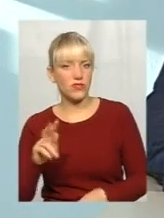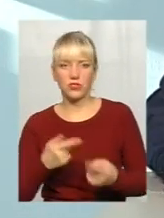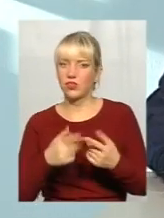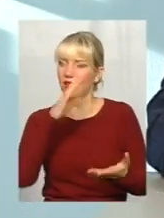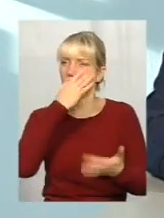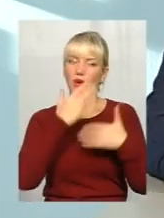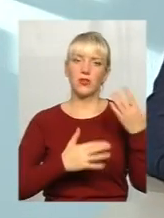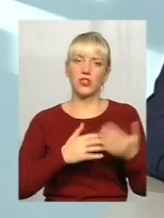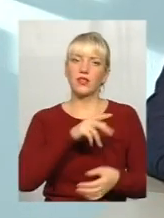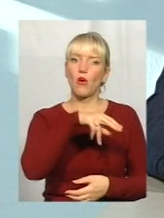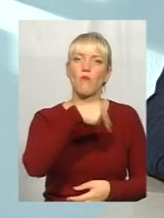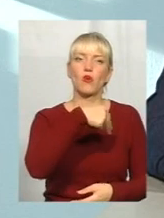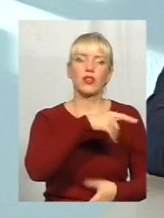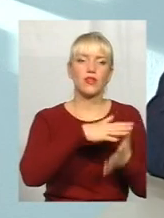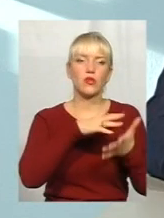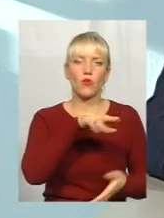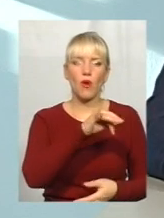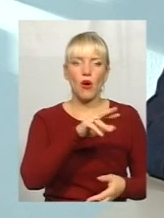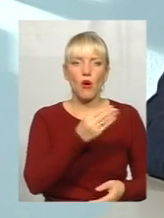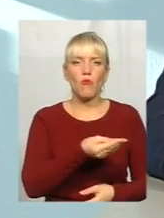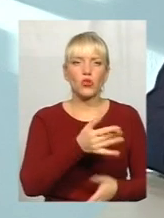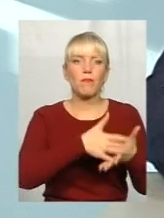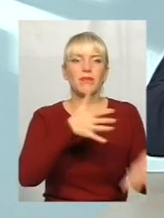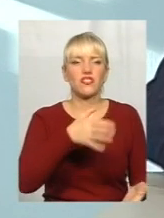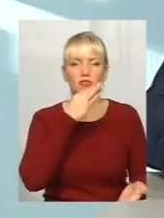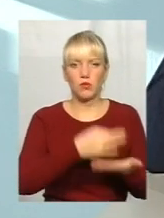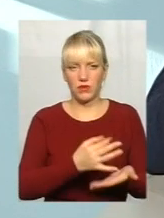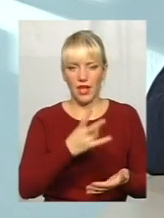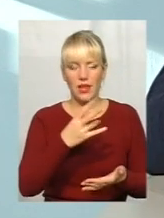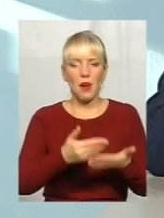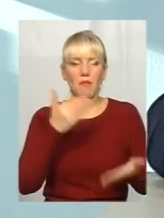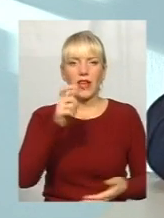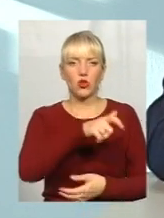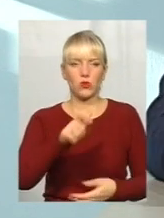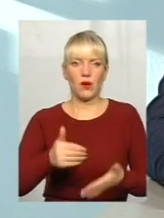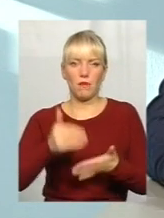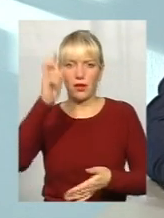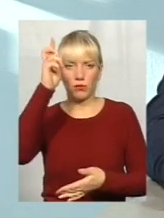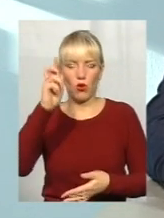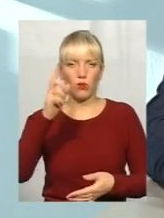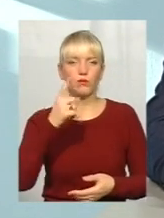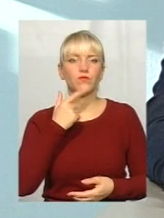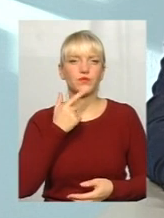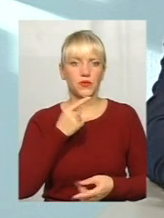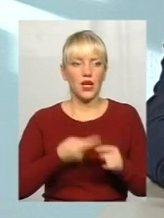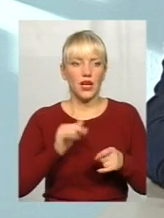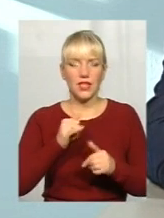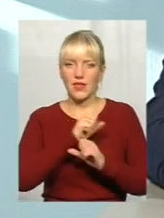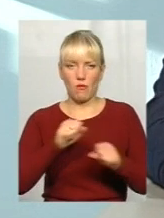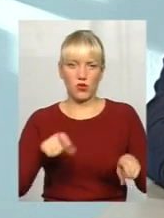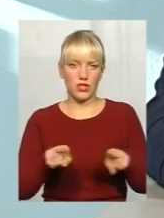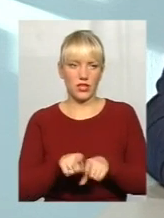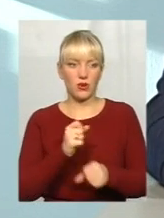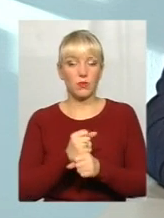Порошенка набагато більше, ніж З'януковича. Набагато більше. перед людьми, і перед Богом. Тому не можна такі речі робити. Але